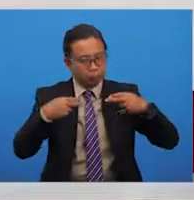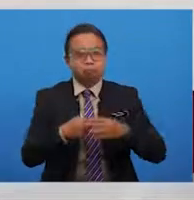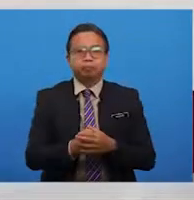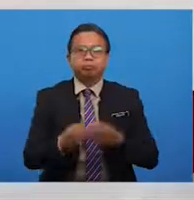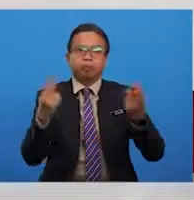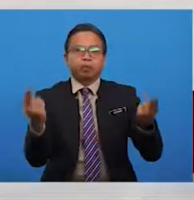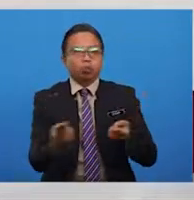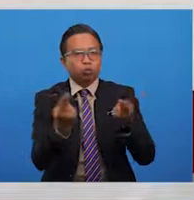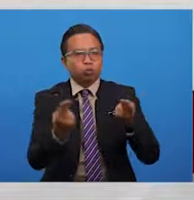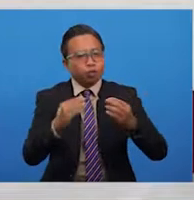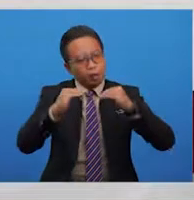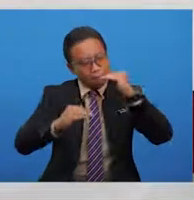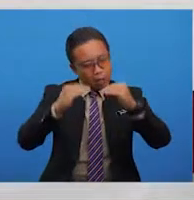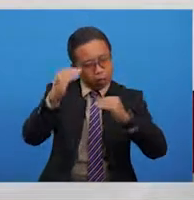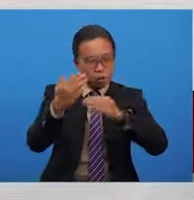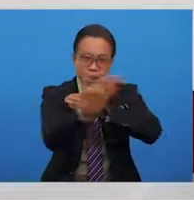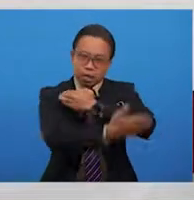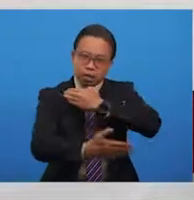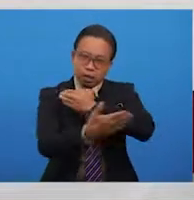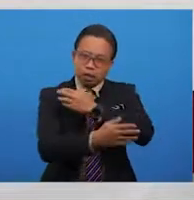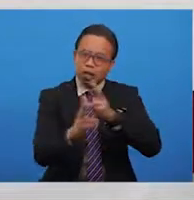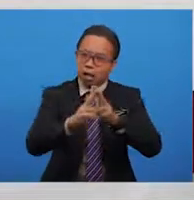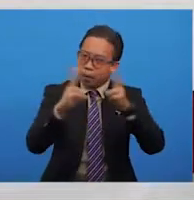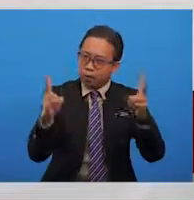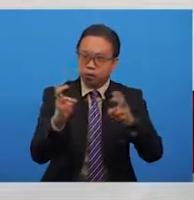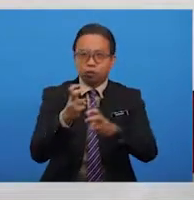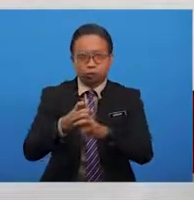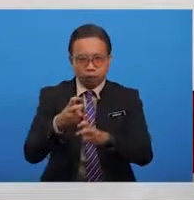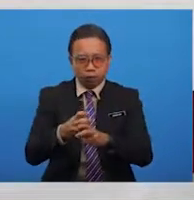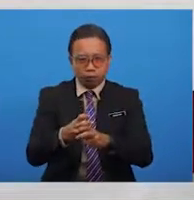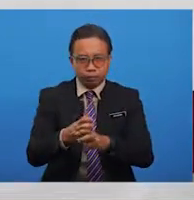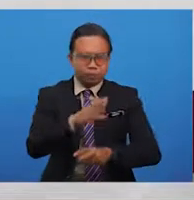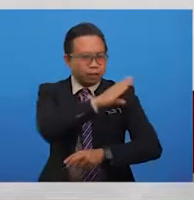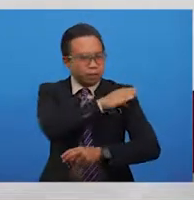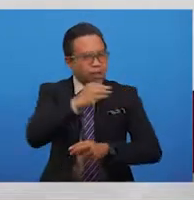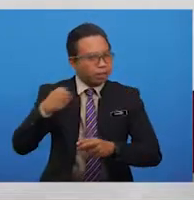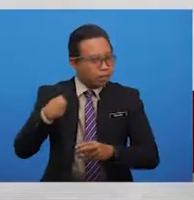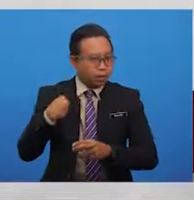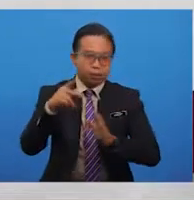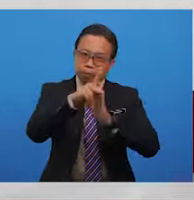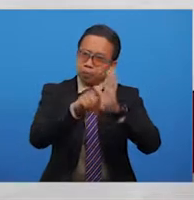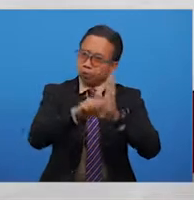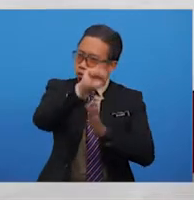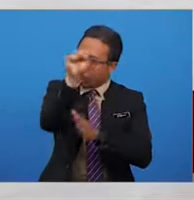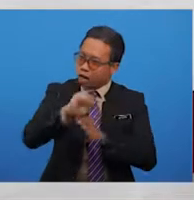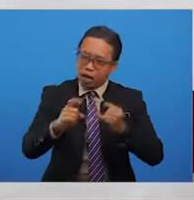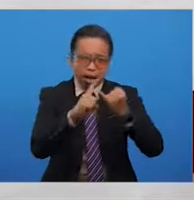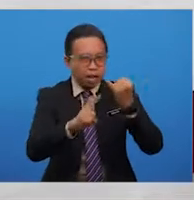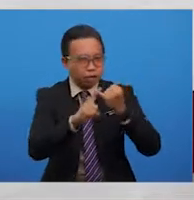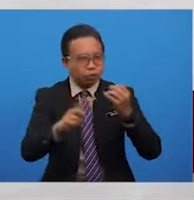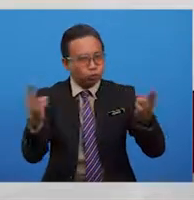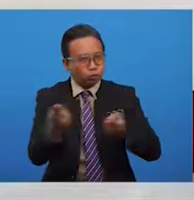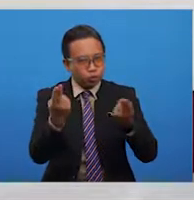usaha untuk membangunkan negara amatlah sukar. Dan persoalan terakhir ialah usaha untuk